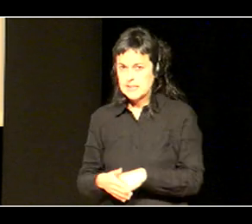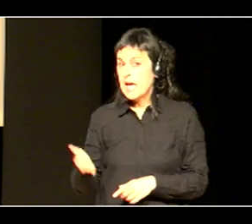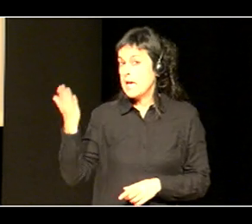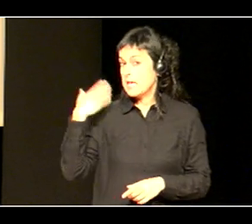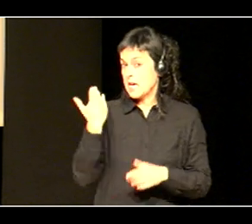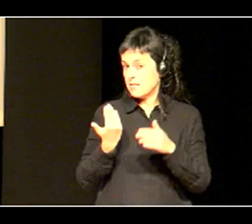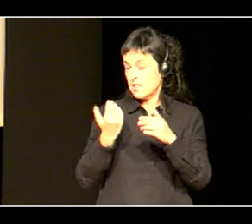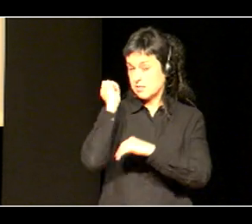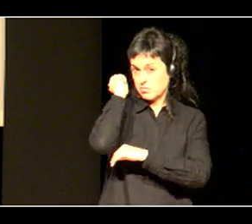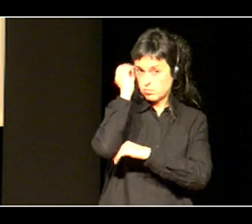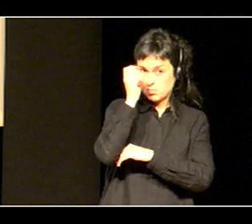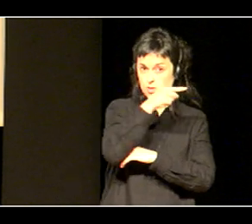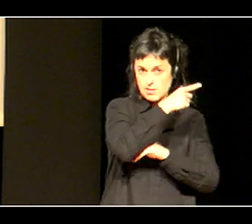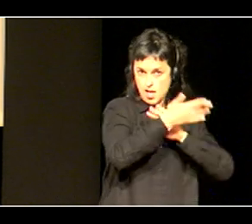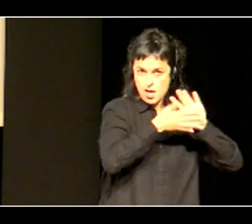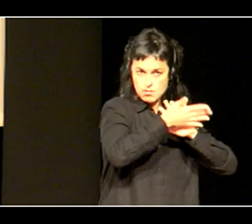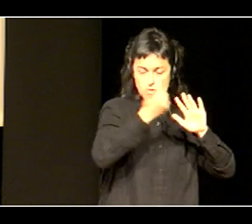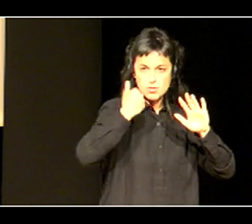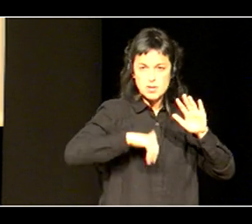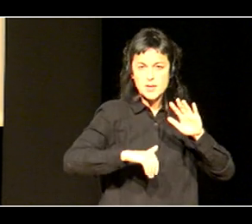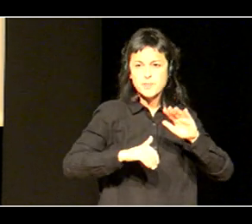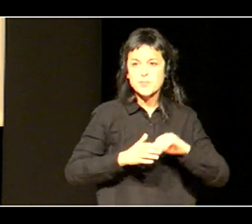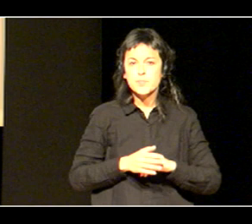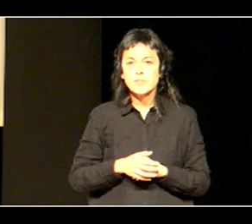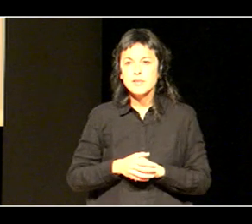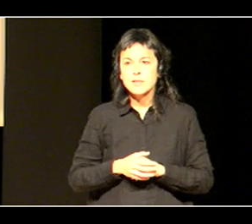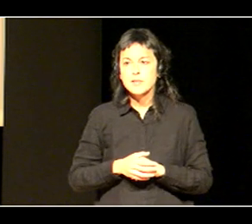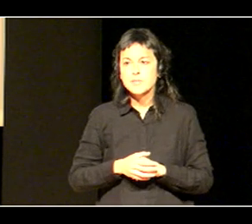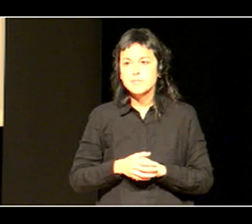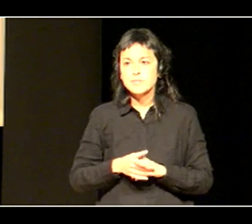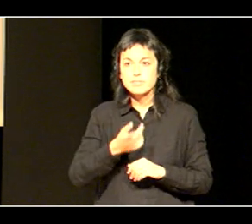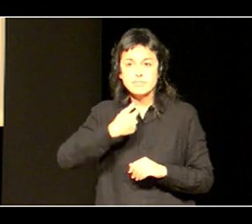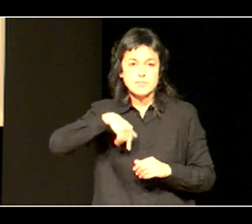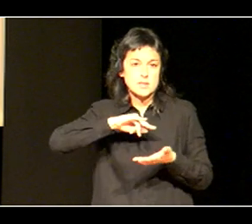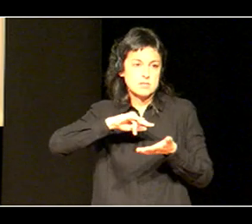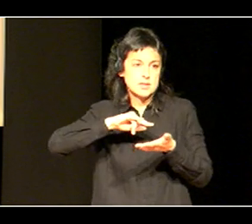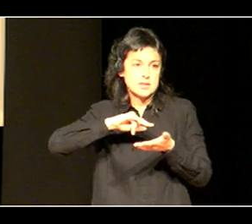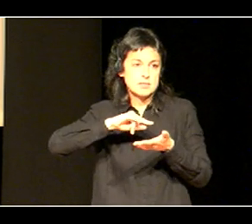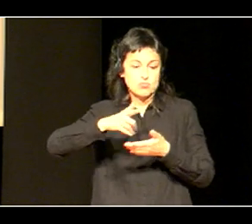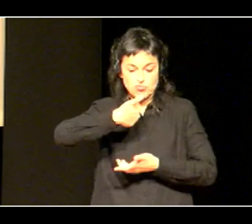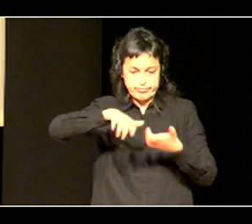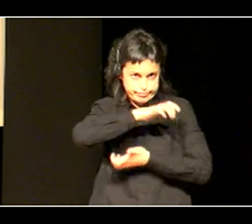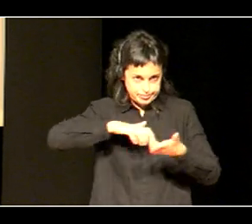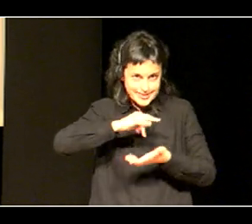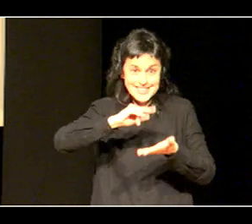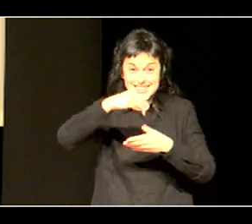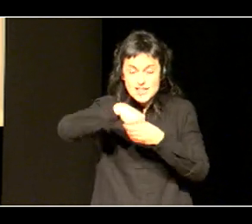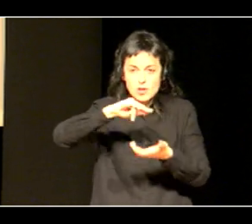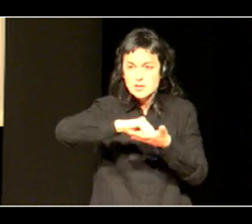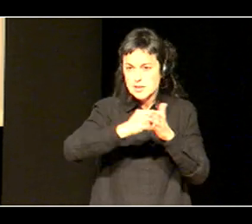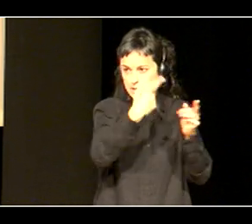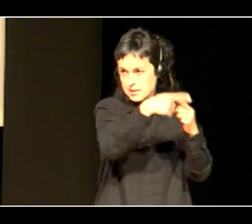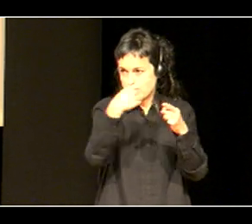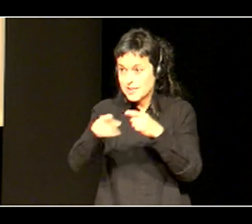horretaz, segon daitze egiten, gure, komplezitate horretan, sistema dezberdina daude, gu momentuotan, kudeatzen ari gara,